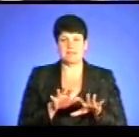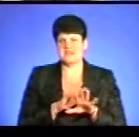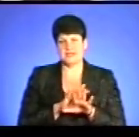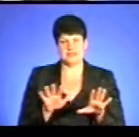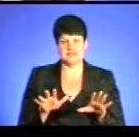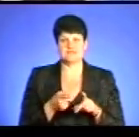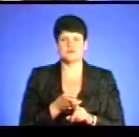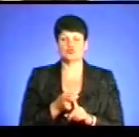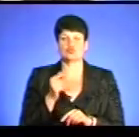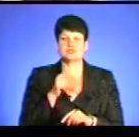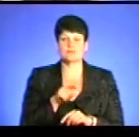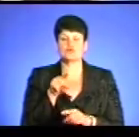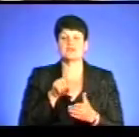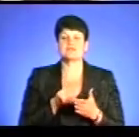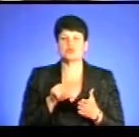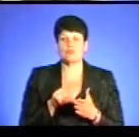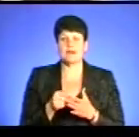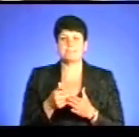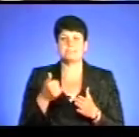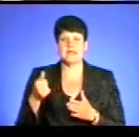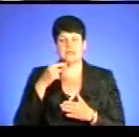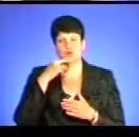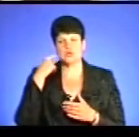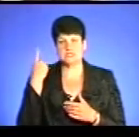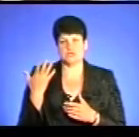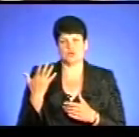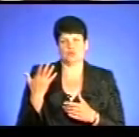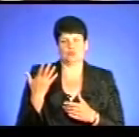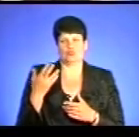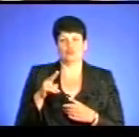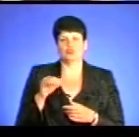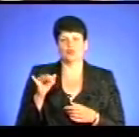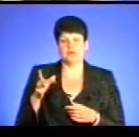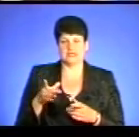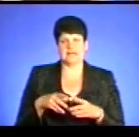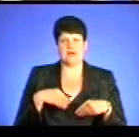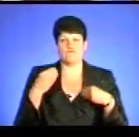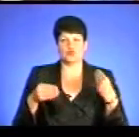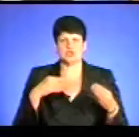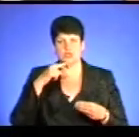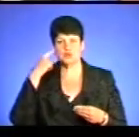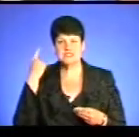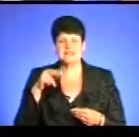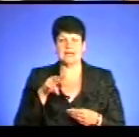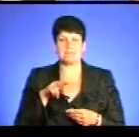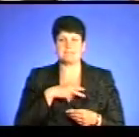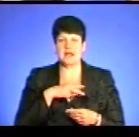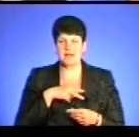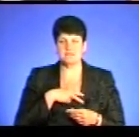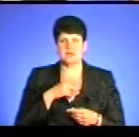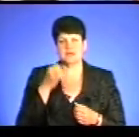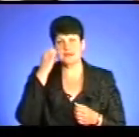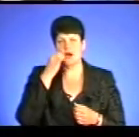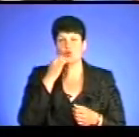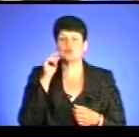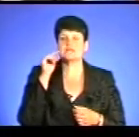'язку з тим, що вони виступають перед російською публікою на врученні російських премій і дякують